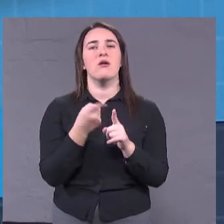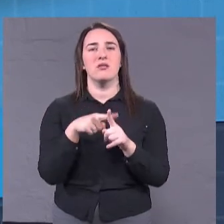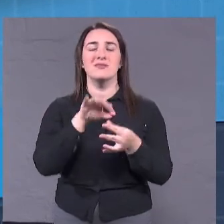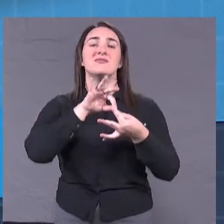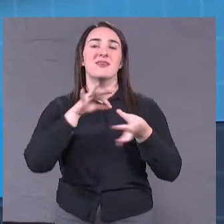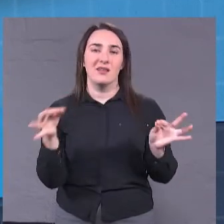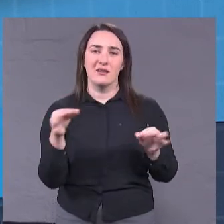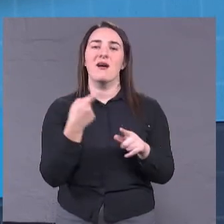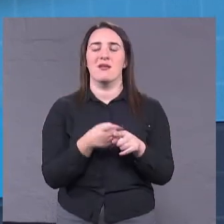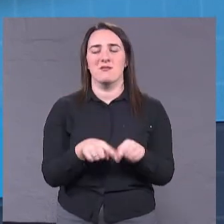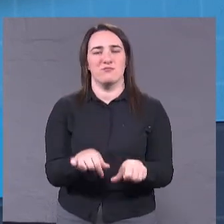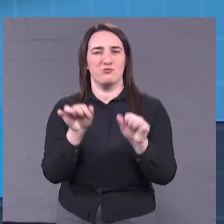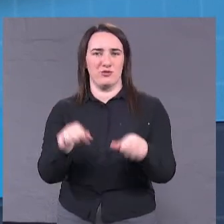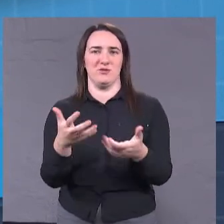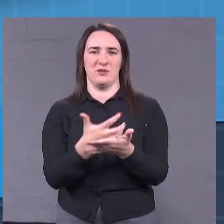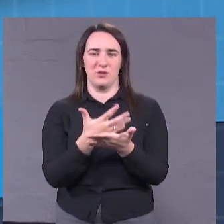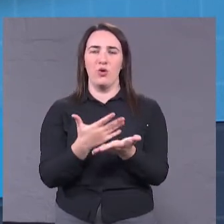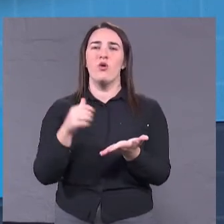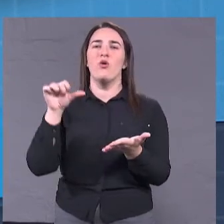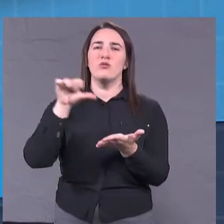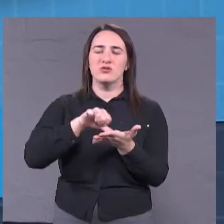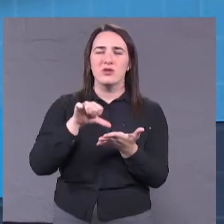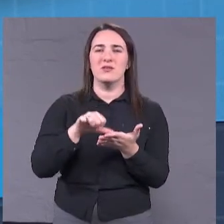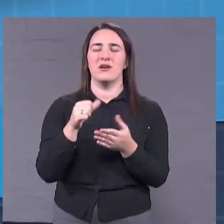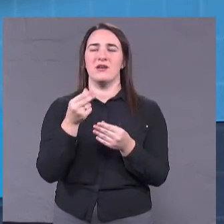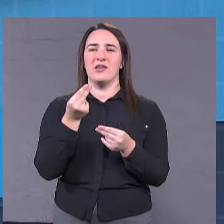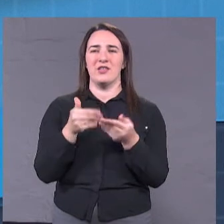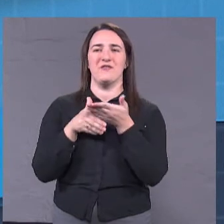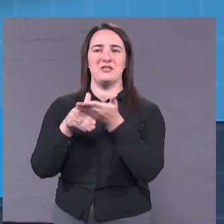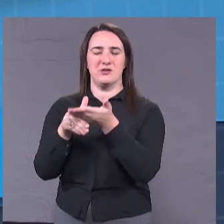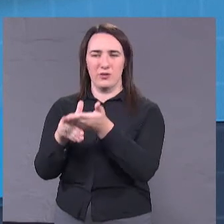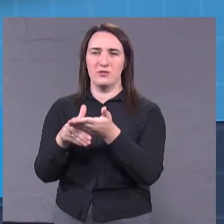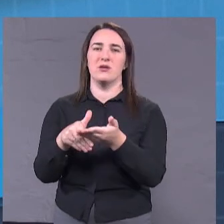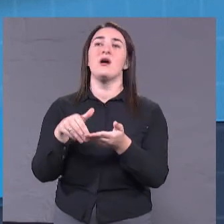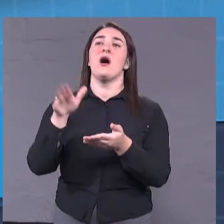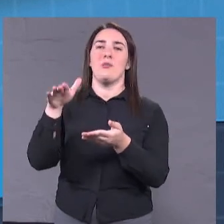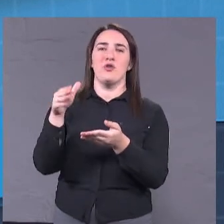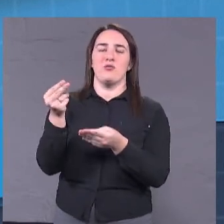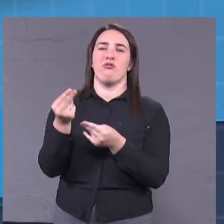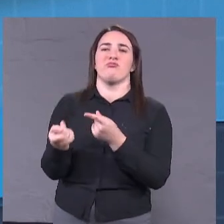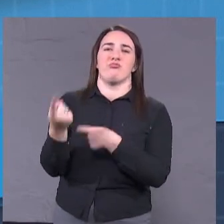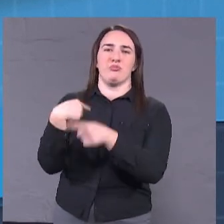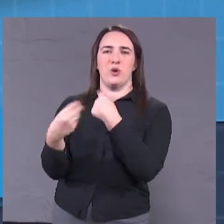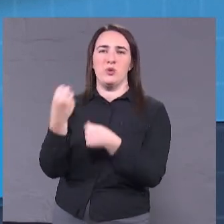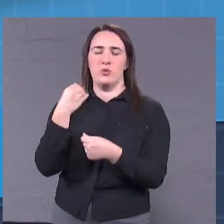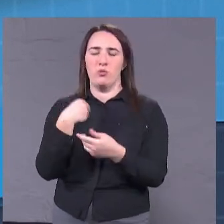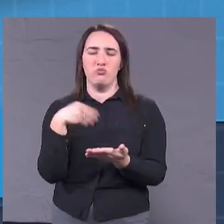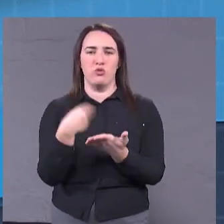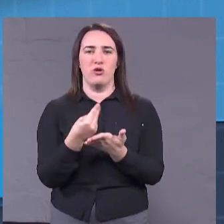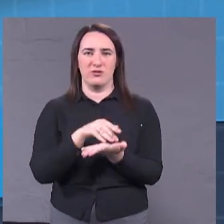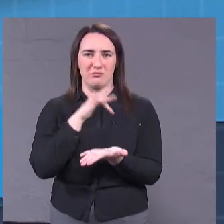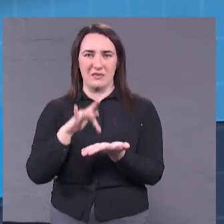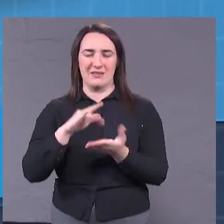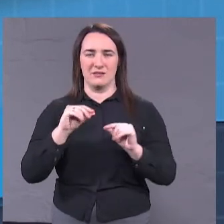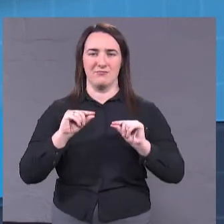може зарабатувати деньги. відповідь в інституційних проєктах, які дадуть ці деньги сьогодні в бюджет города. Але